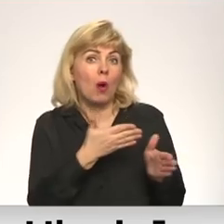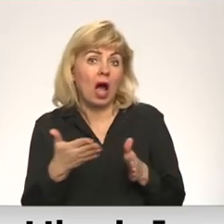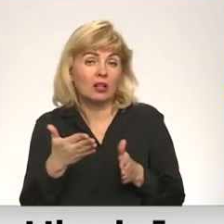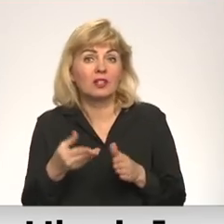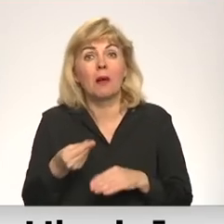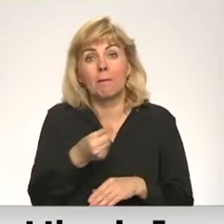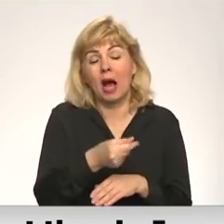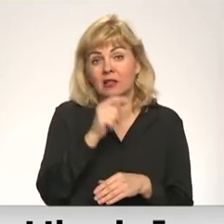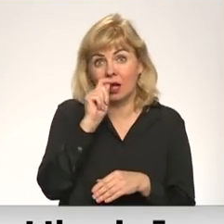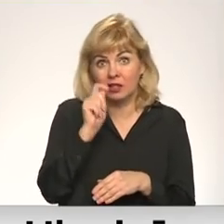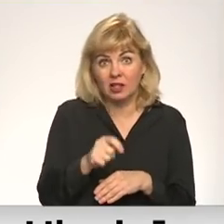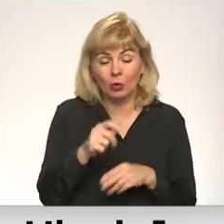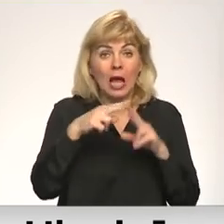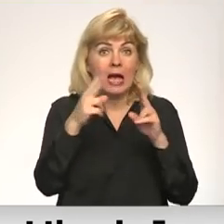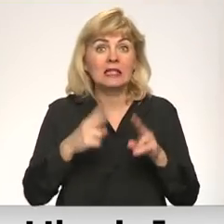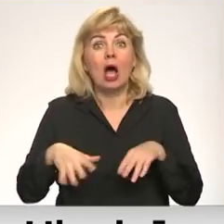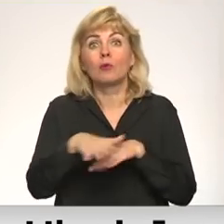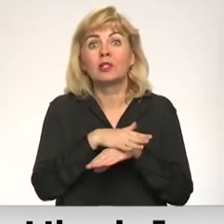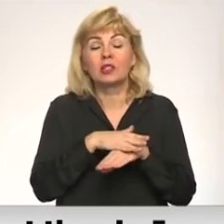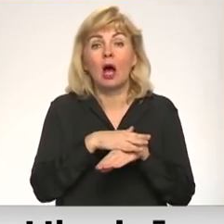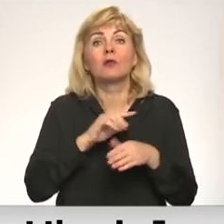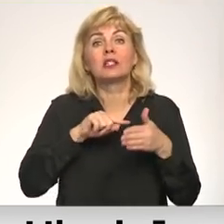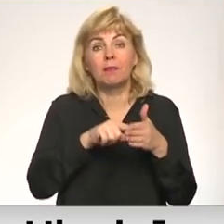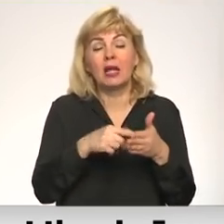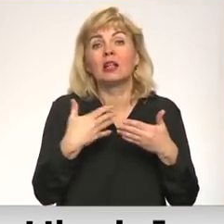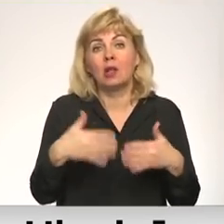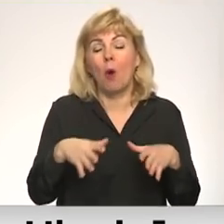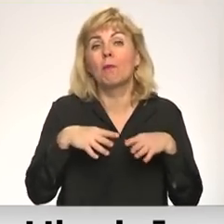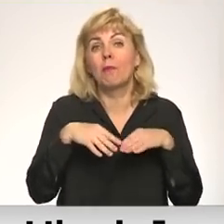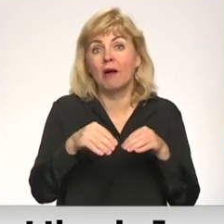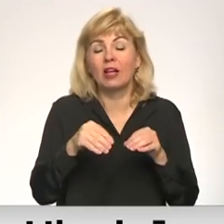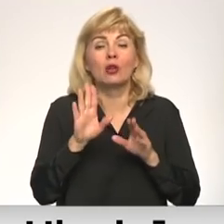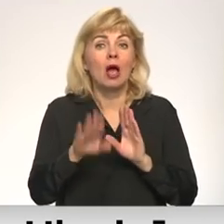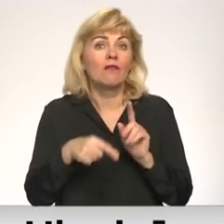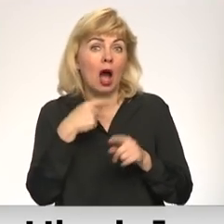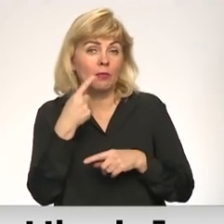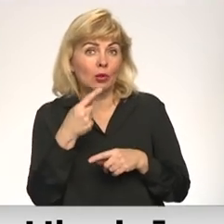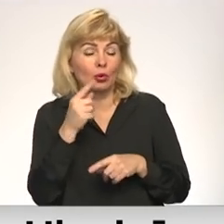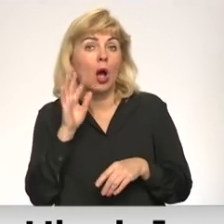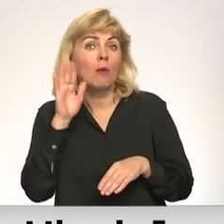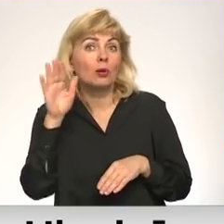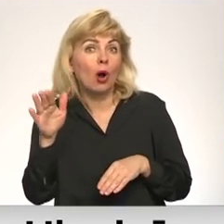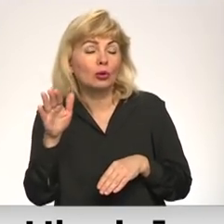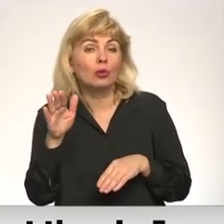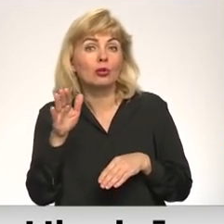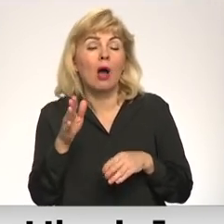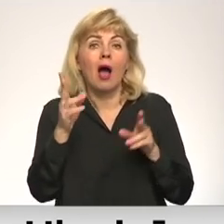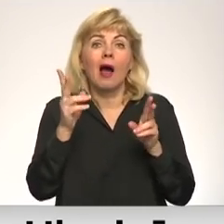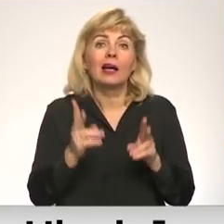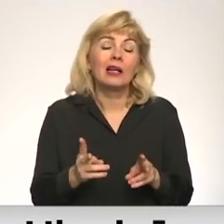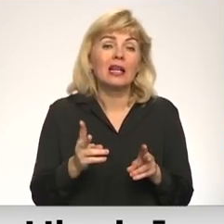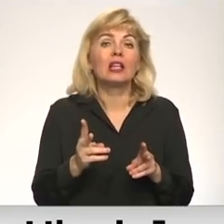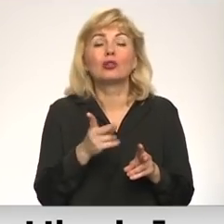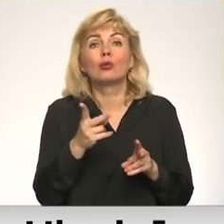šos zaudējumus. Startautiskā sabiedrība savus piedieni ir izdarījusi. Vai mēs varam runāt par kaut kādu un prognozēt kaut kādu kritiskās masas